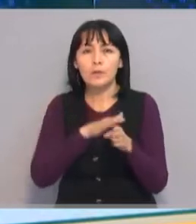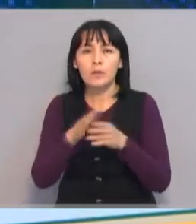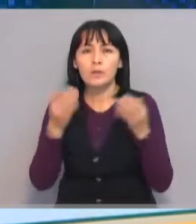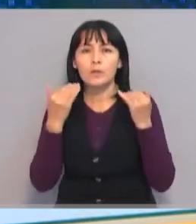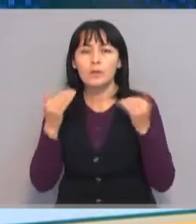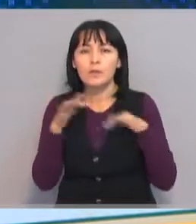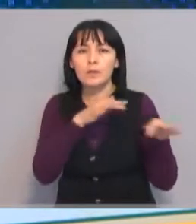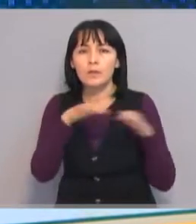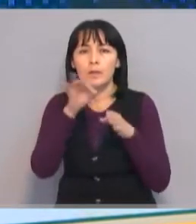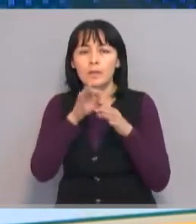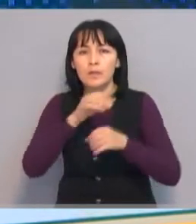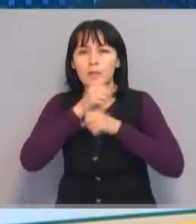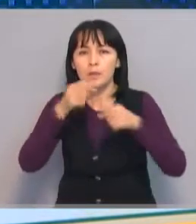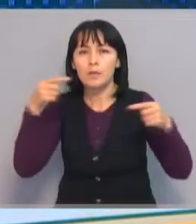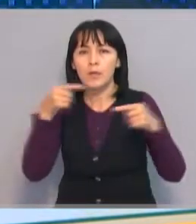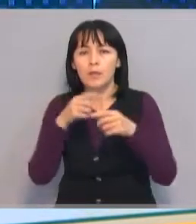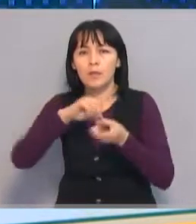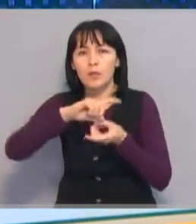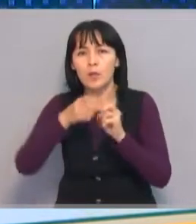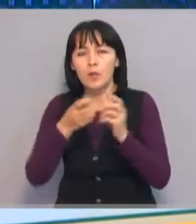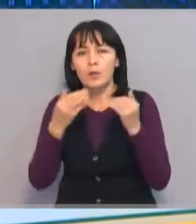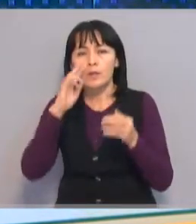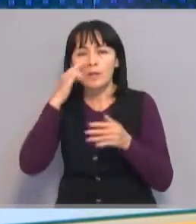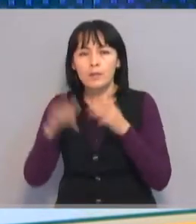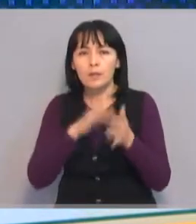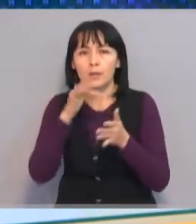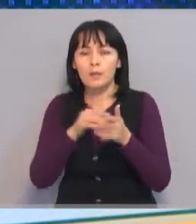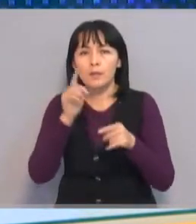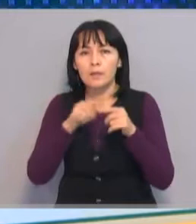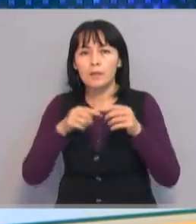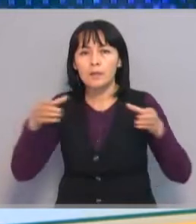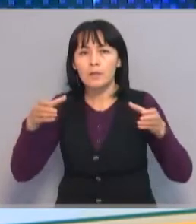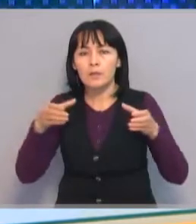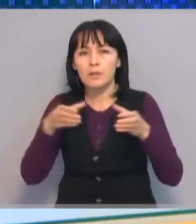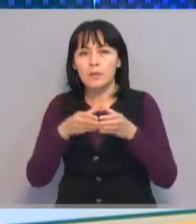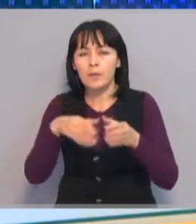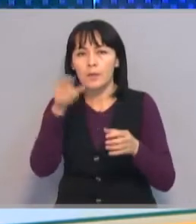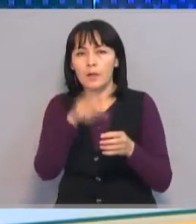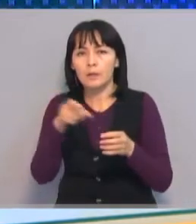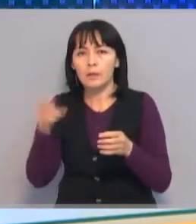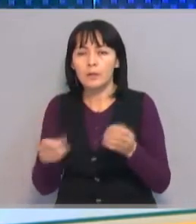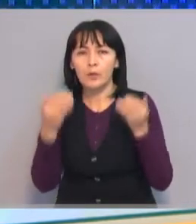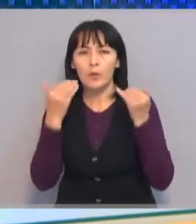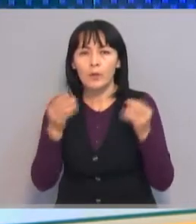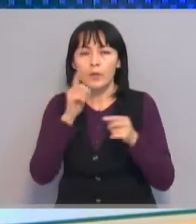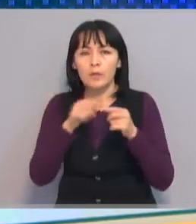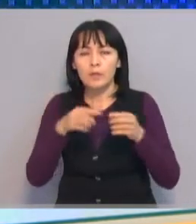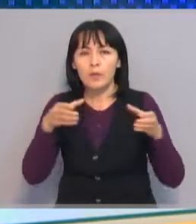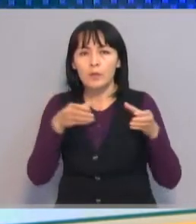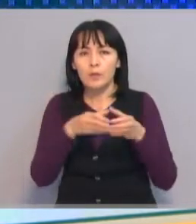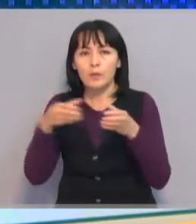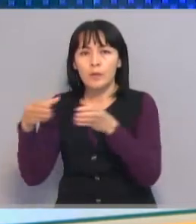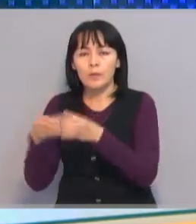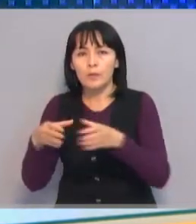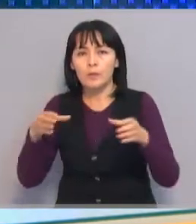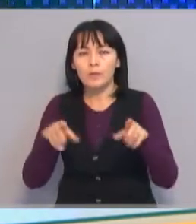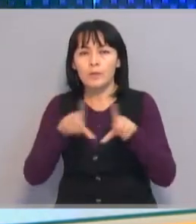Шыраның мақсата терроризмге қарсы күреш өндегі Шымкент қалалық жедел штабы мүшелердің олардың жедел топтарымен әрнай